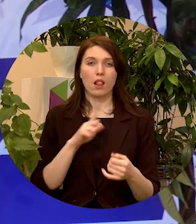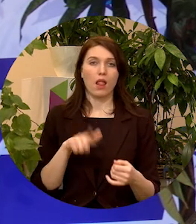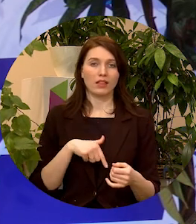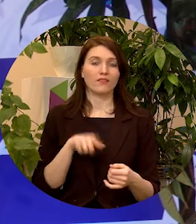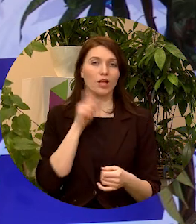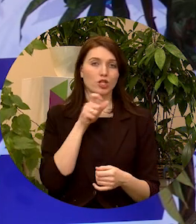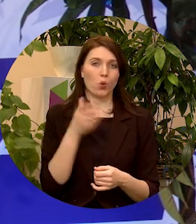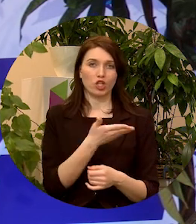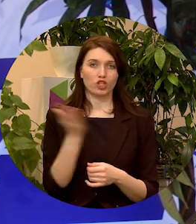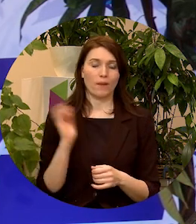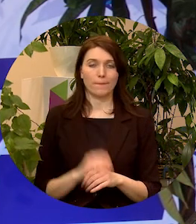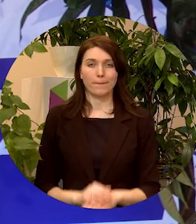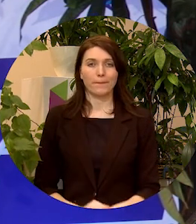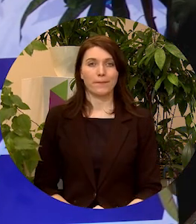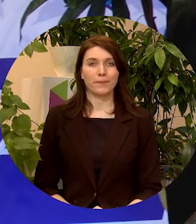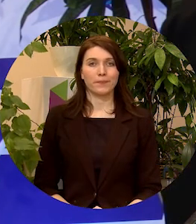jauniešiem.